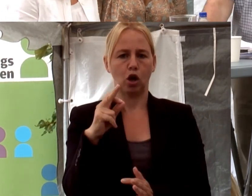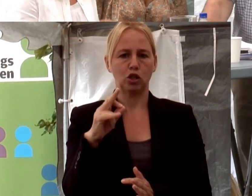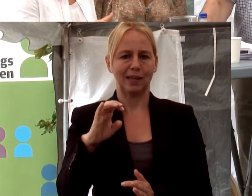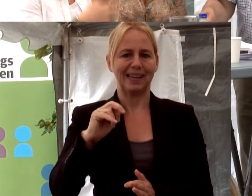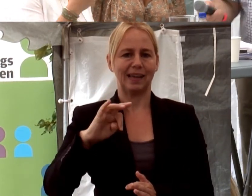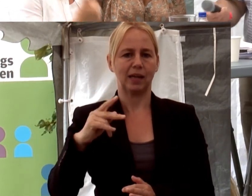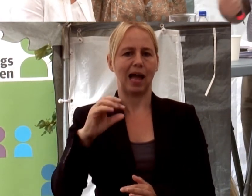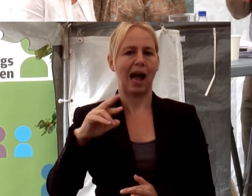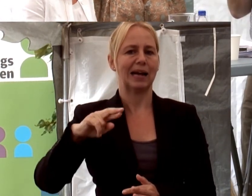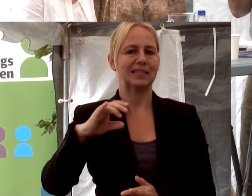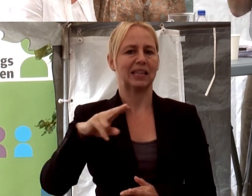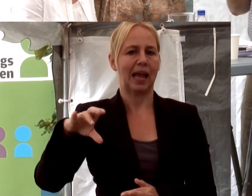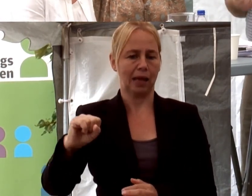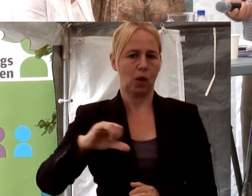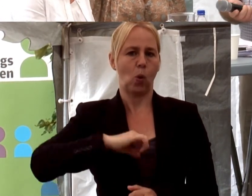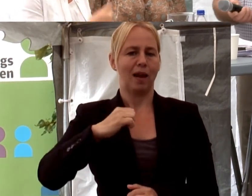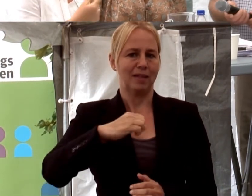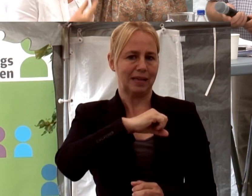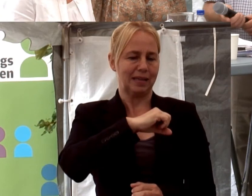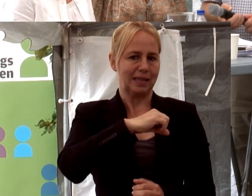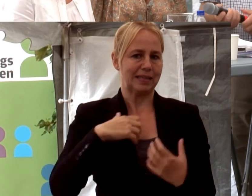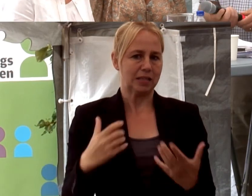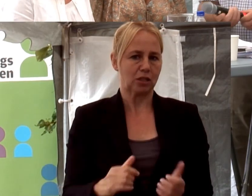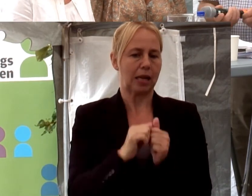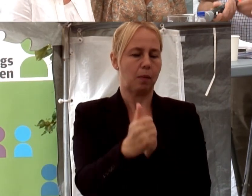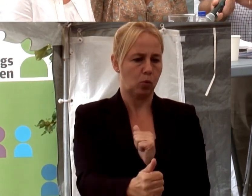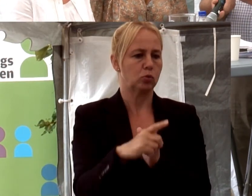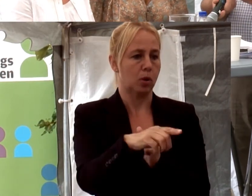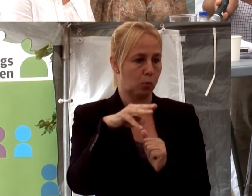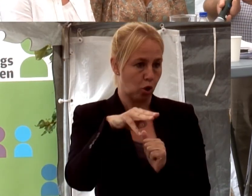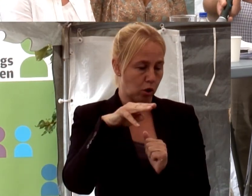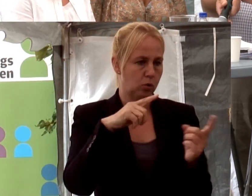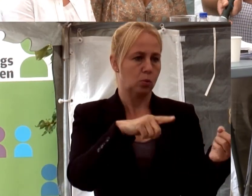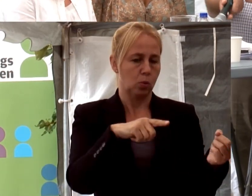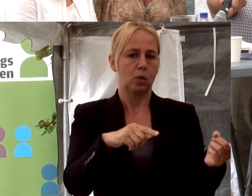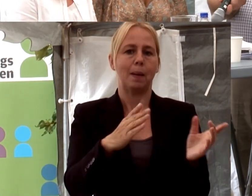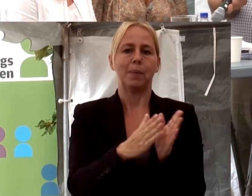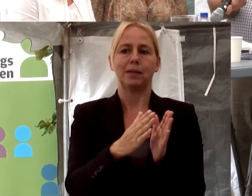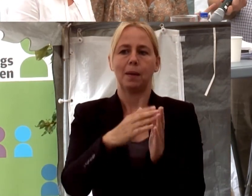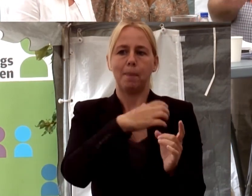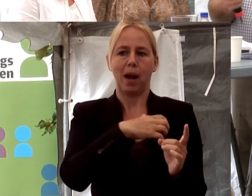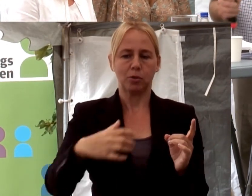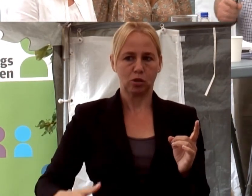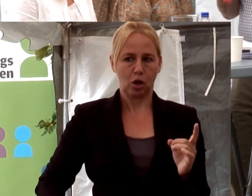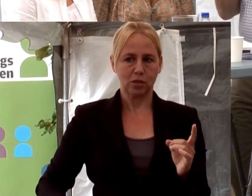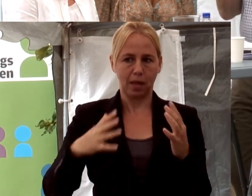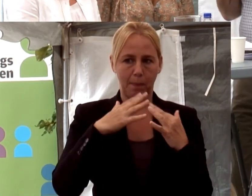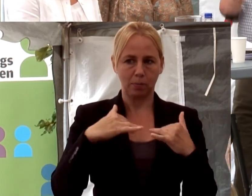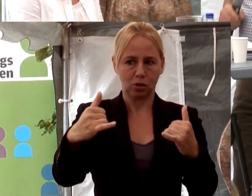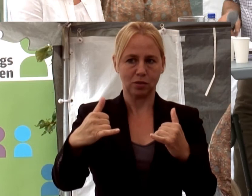Du är ju då riksdagskreden mot Moderaterna. Du sitter i socialförsäkringsskottet och den parlamentariska pensionsgruppen.